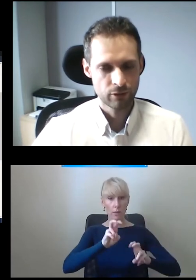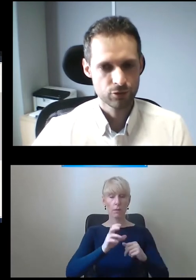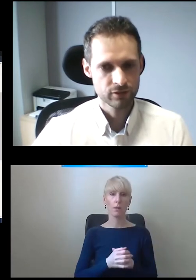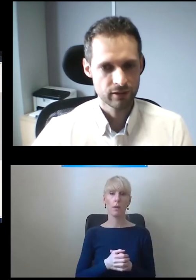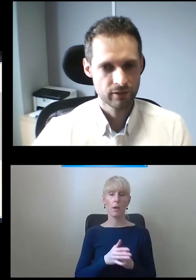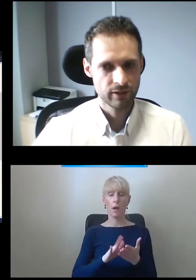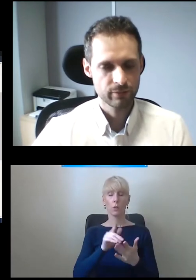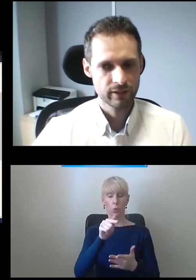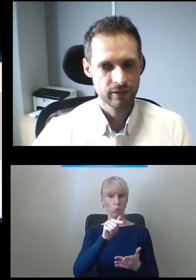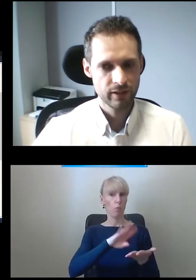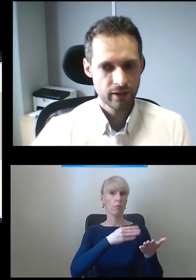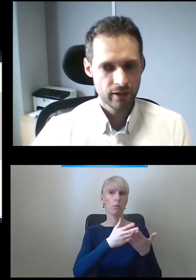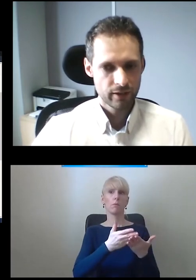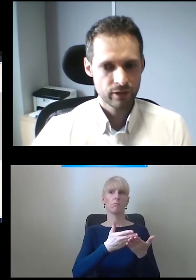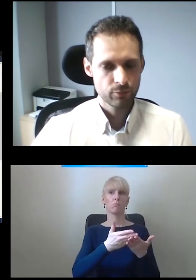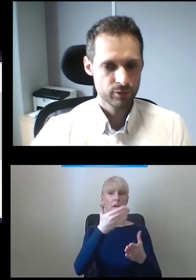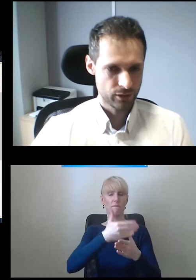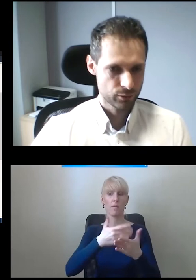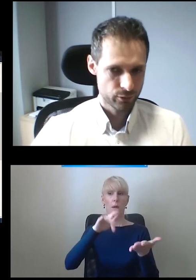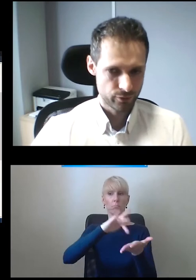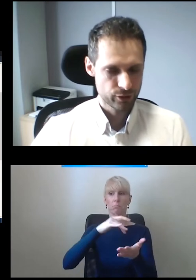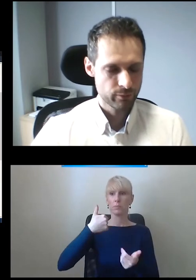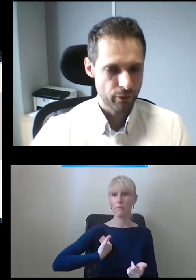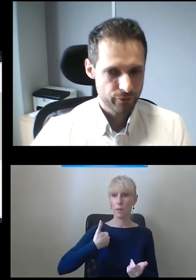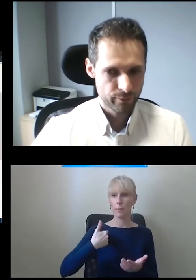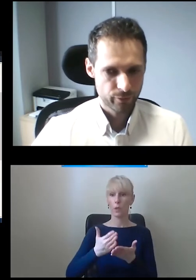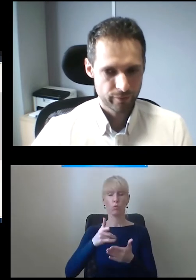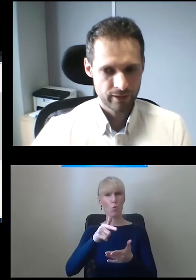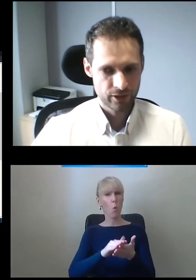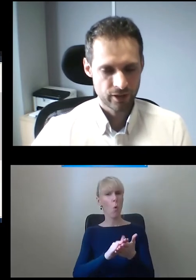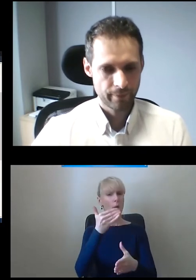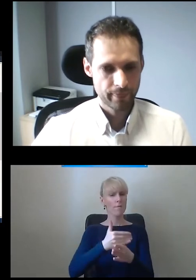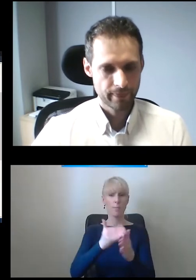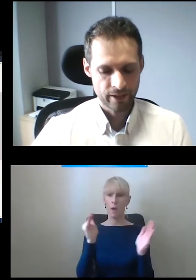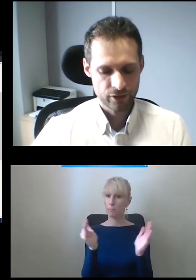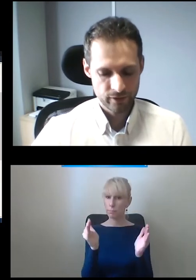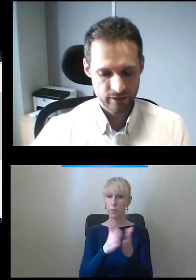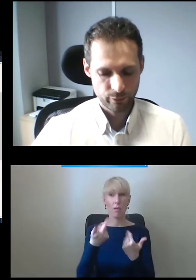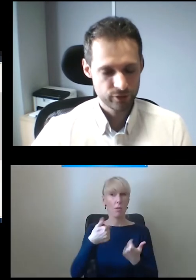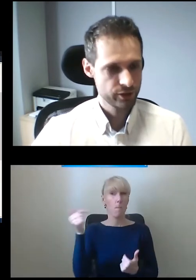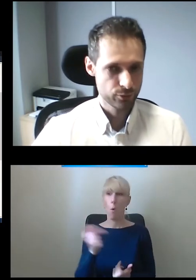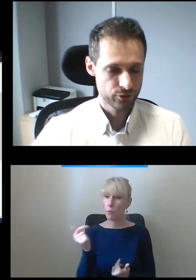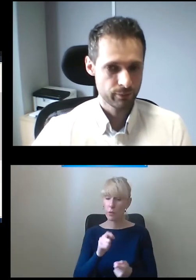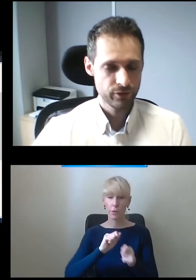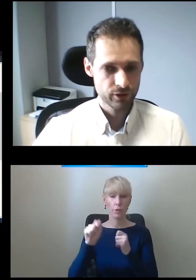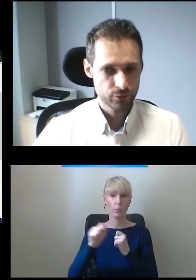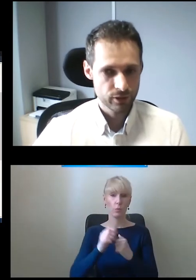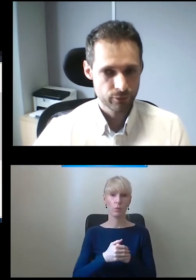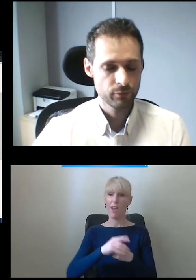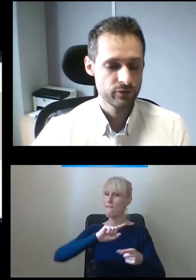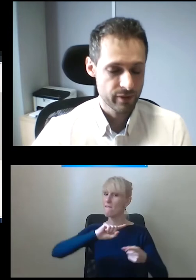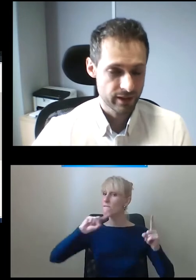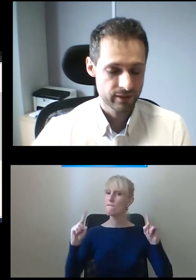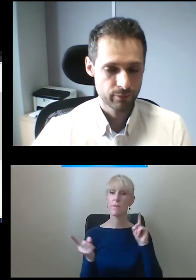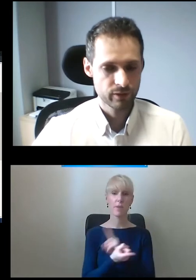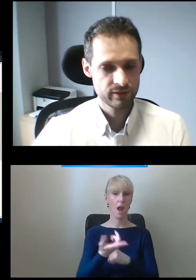urządzeń w Wielkiej Brytanii, no nie możemy sobie na to spowodować. Jesteśmy małą firmą i nasze windy nie powinny się psuć, nie powinny się psuć, nie